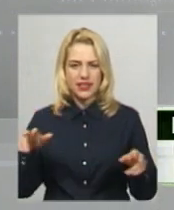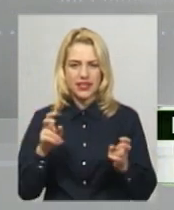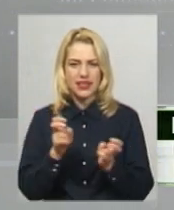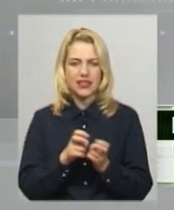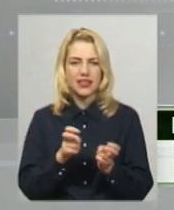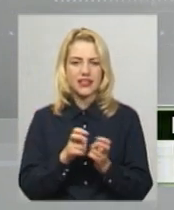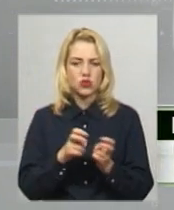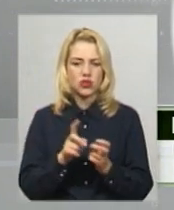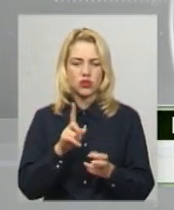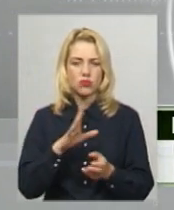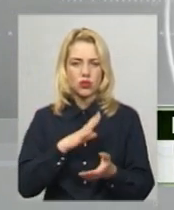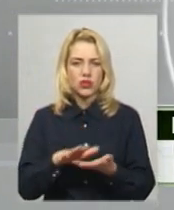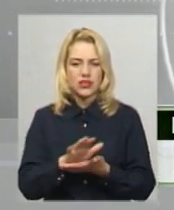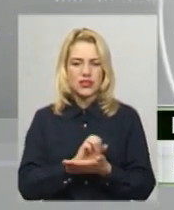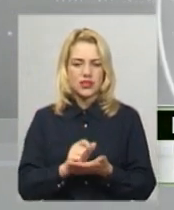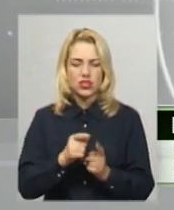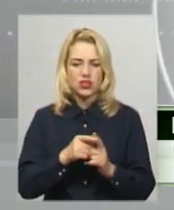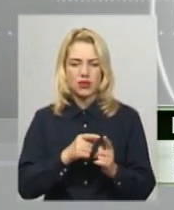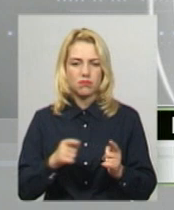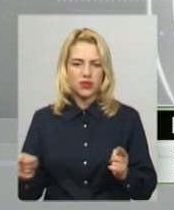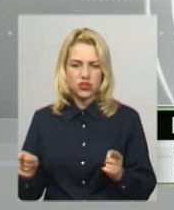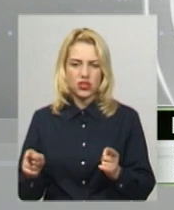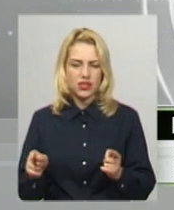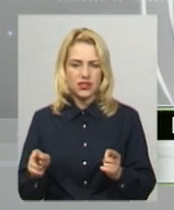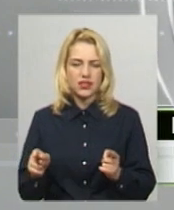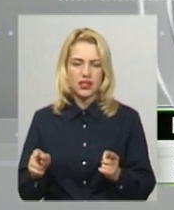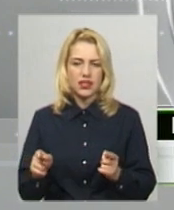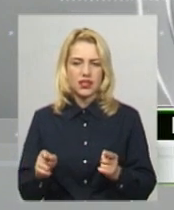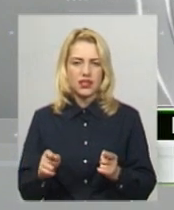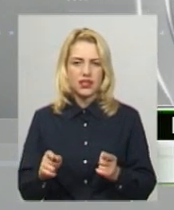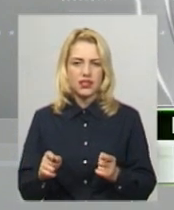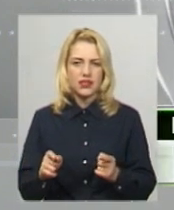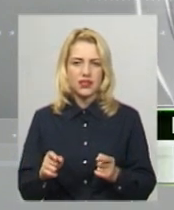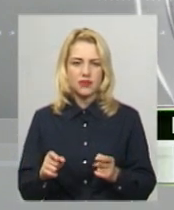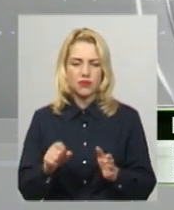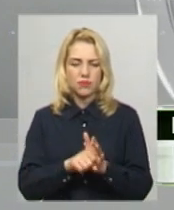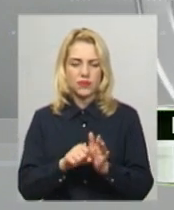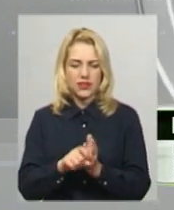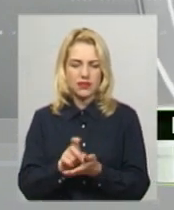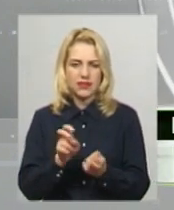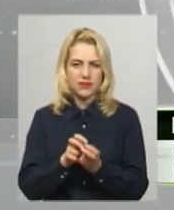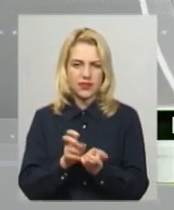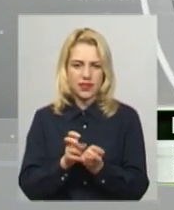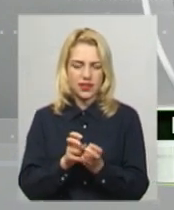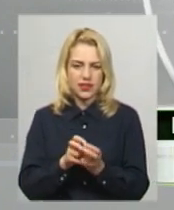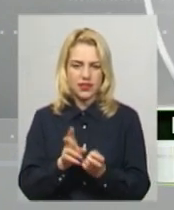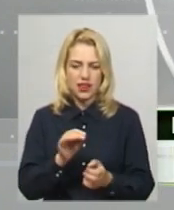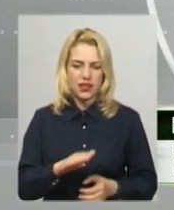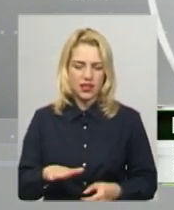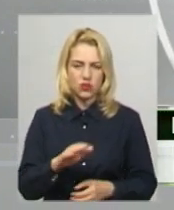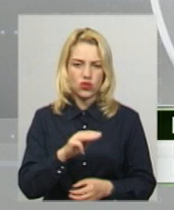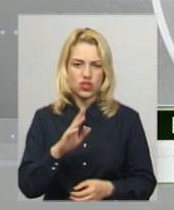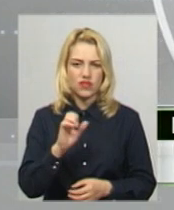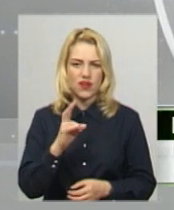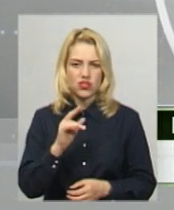були знищені у ході проведення агропекистних заходів на території Жвальчицької терезіальної громади. Я не можу сказати, що це